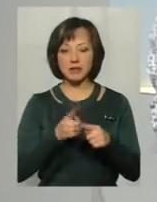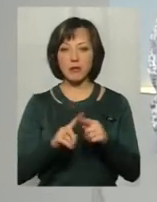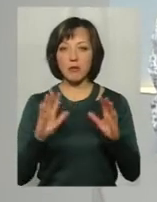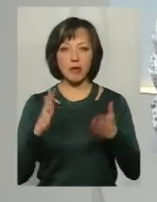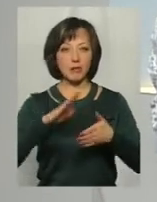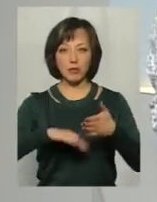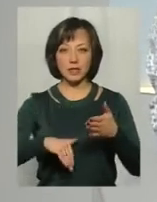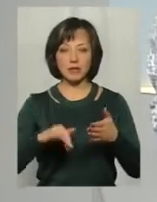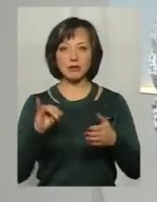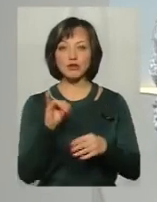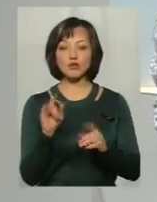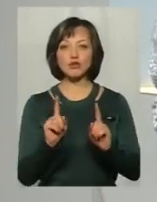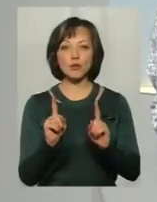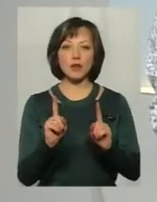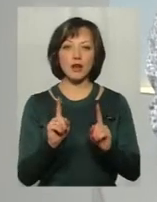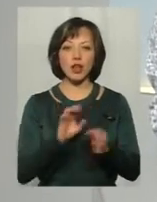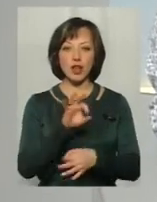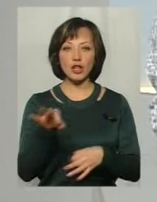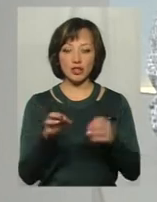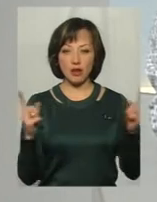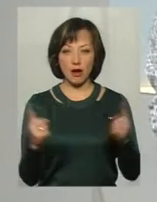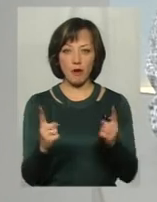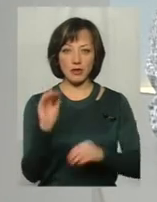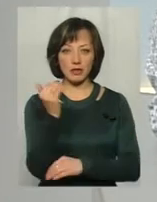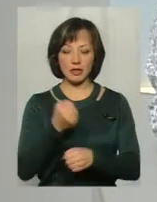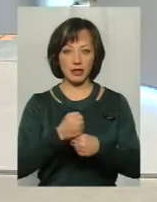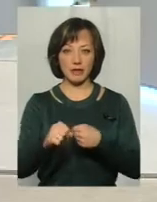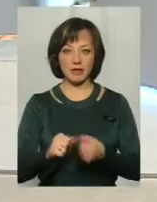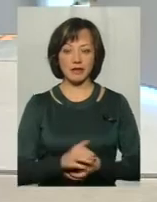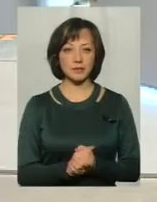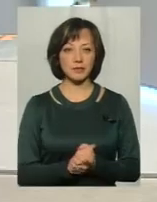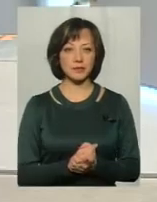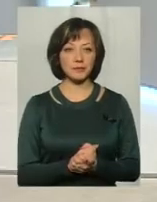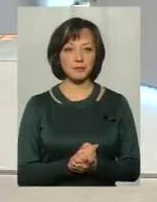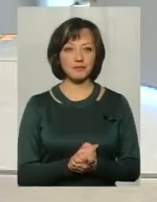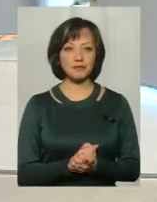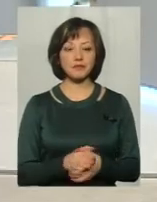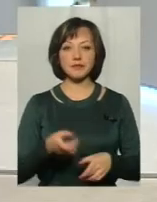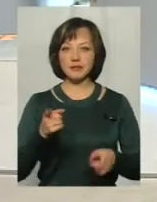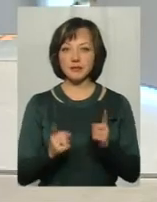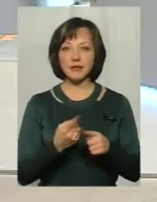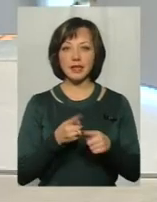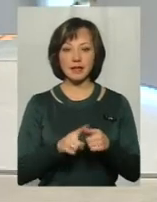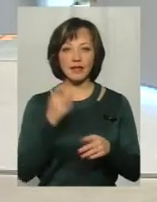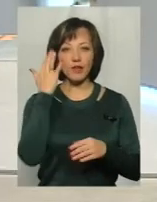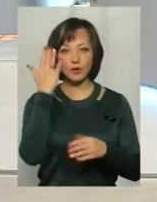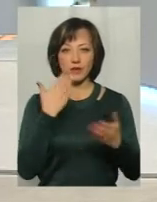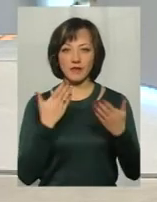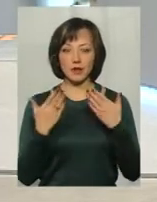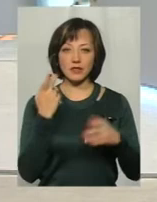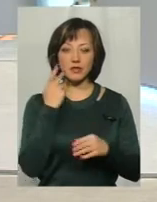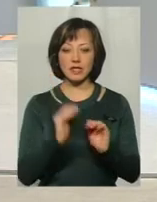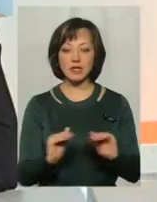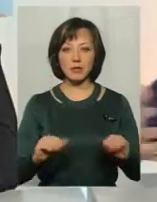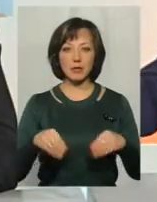момент не пропустити, для того, щоб лишніх рамок дитині не нав'язати? Насправді до цього потрібно філософсько відноситися і завжди